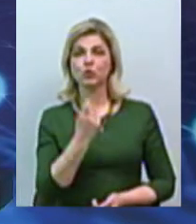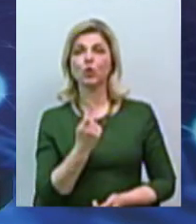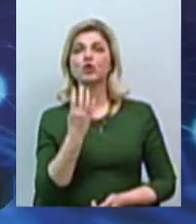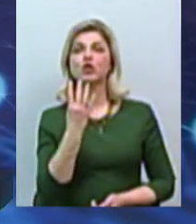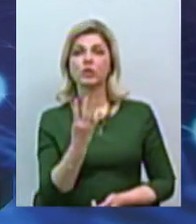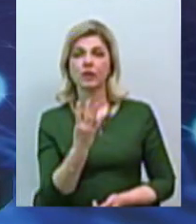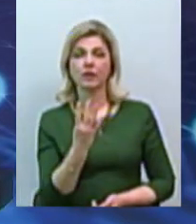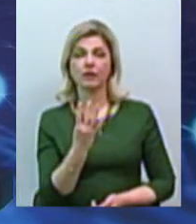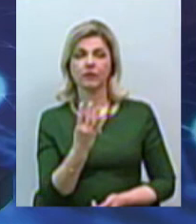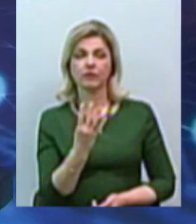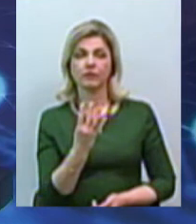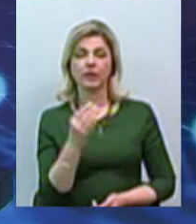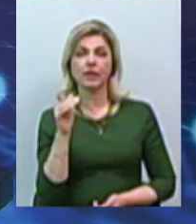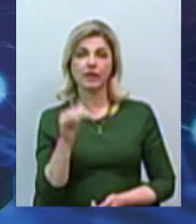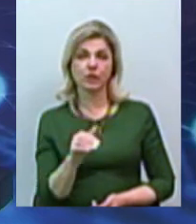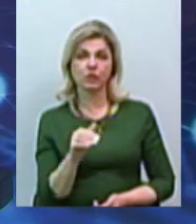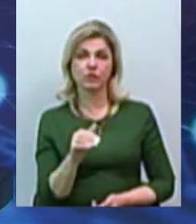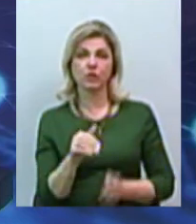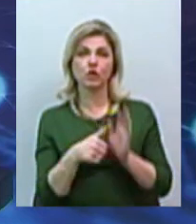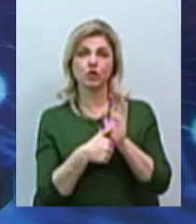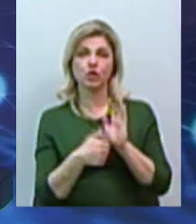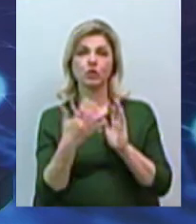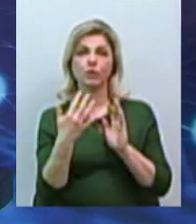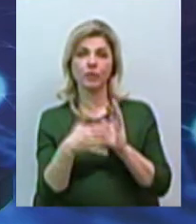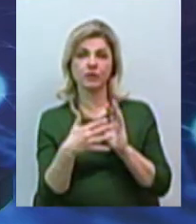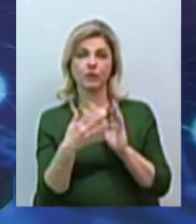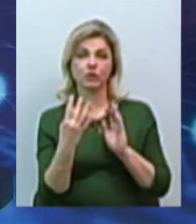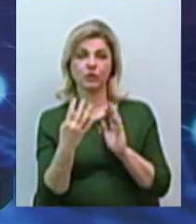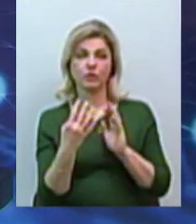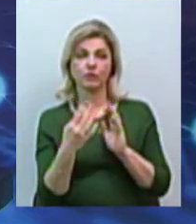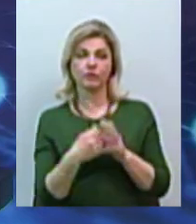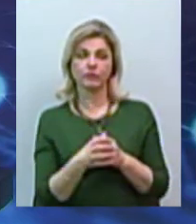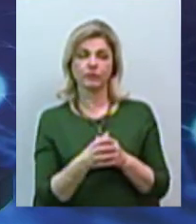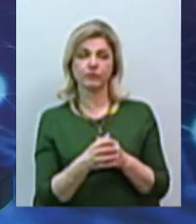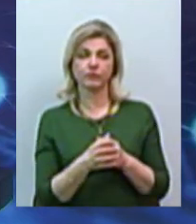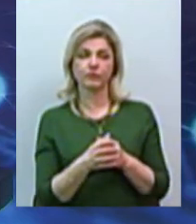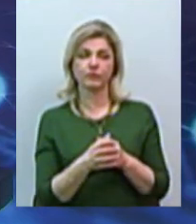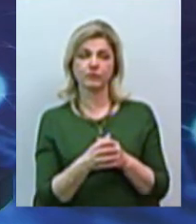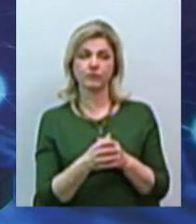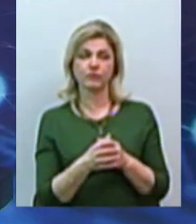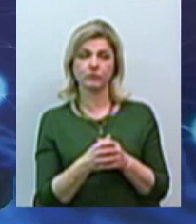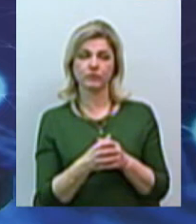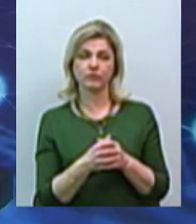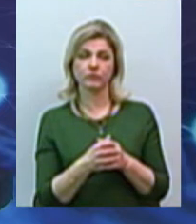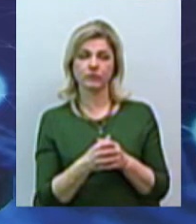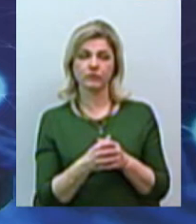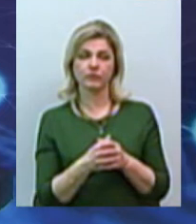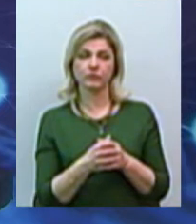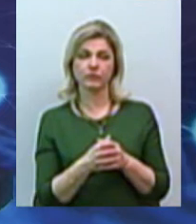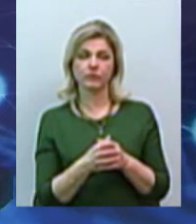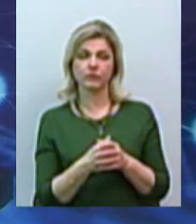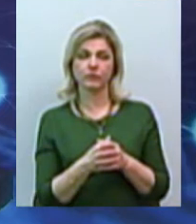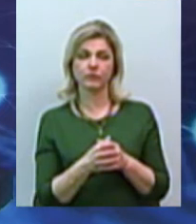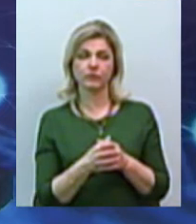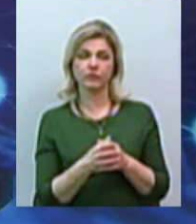654